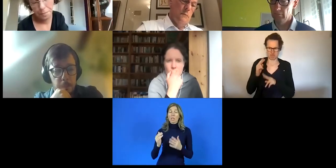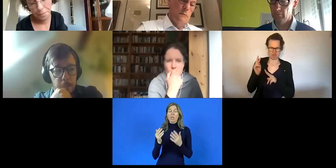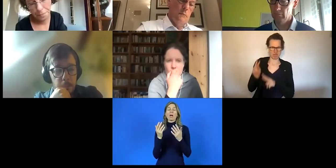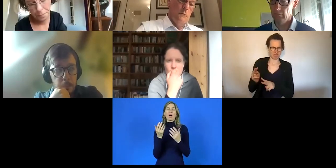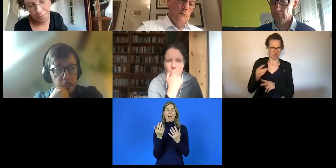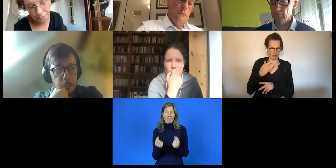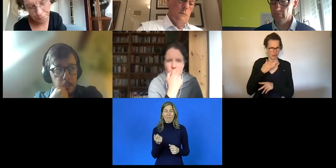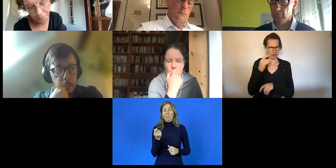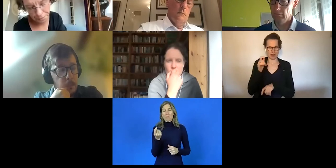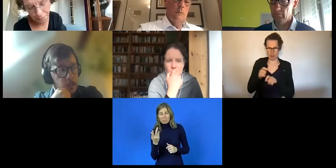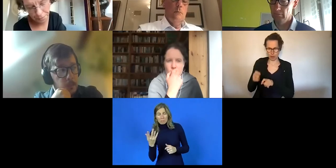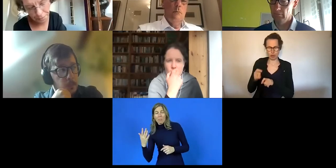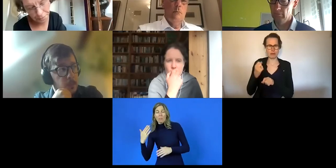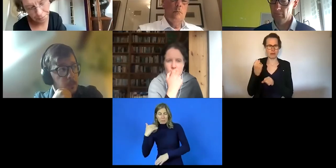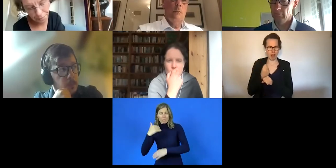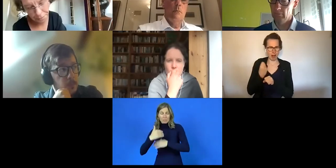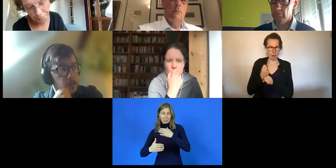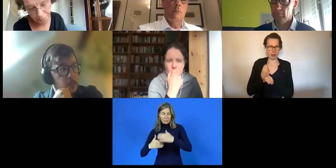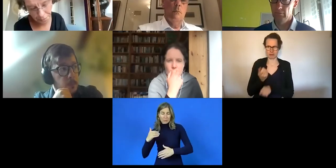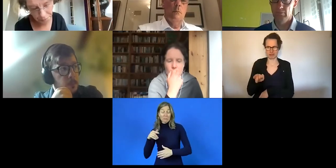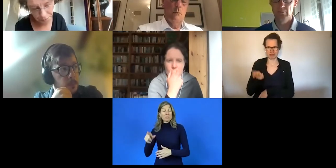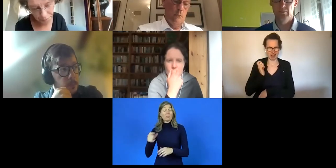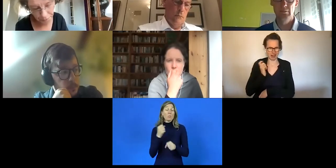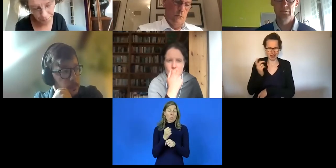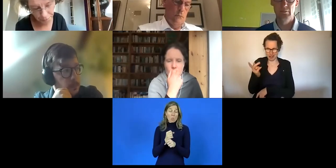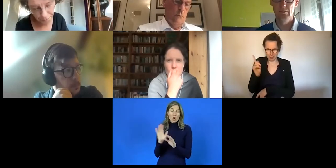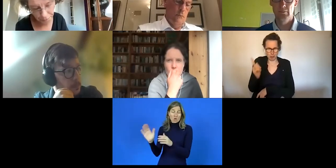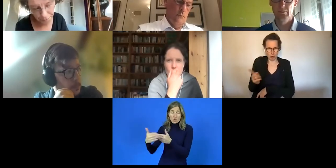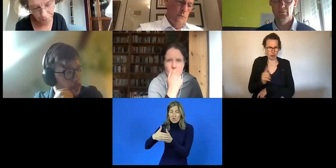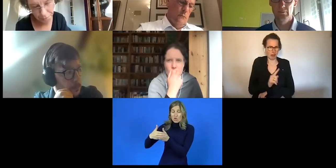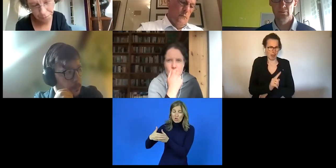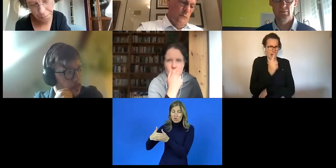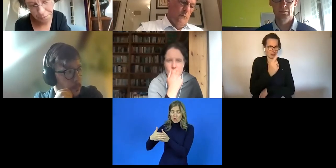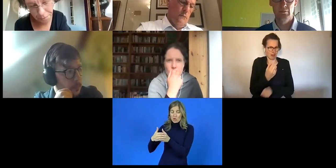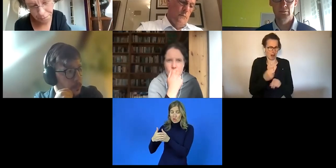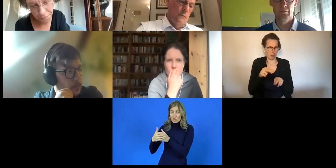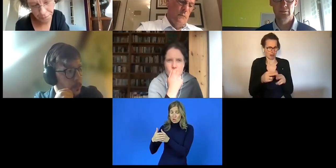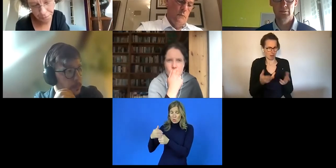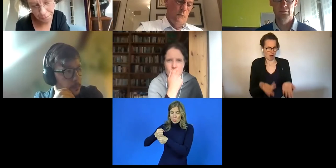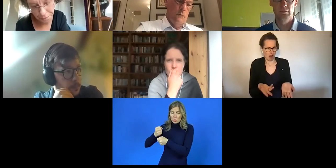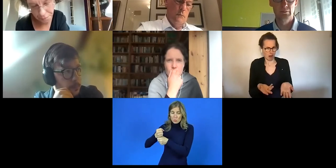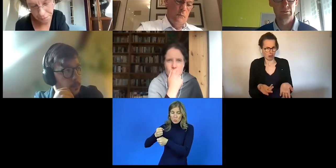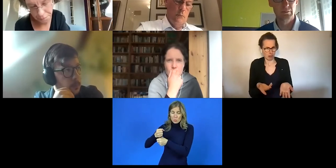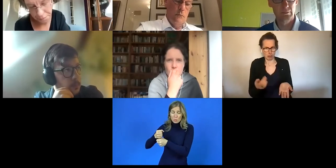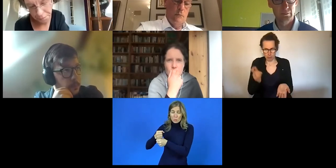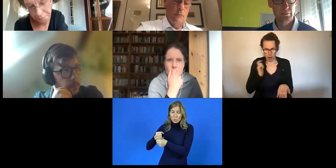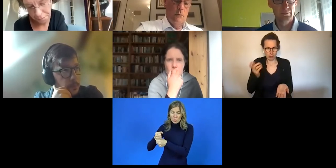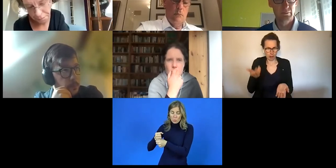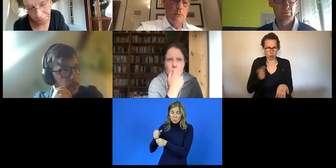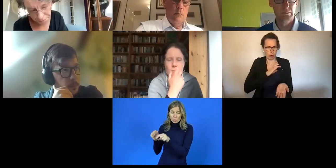arbeiten, die also eigentlich auf dem ersten, zweiten Arbeitsmarkt doch die Chancen haben.